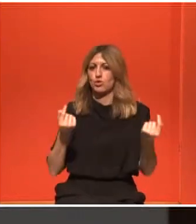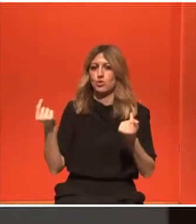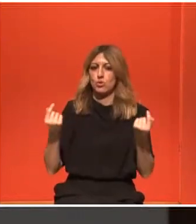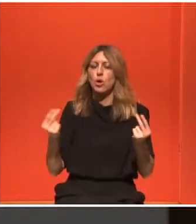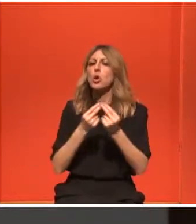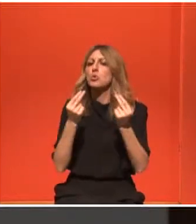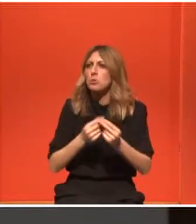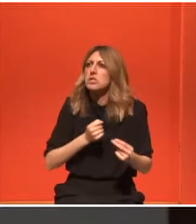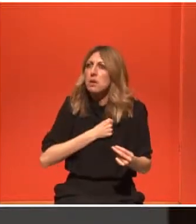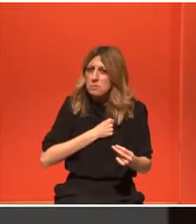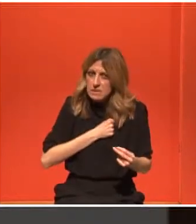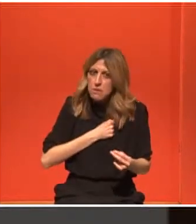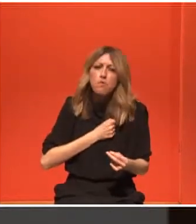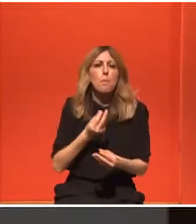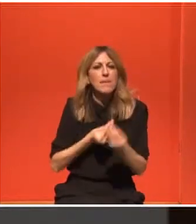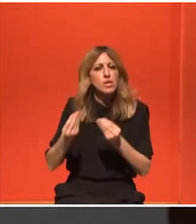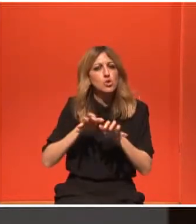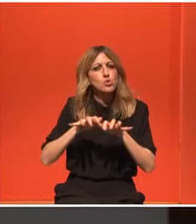μορφές καρκίνου και φυσικά και